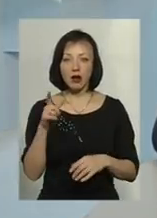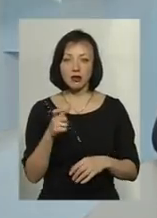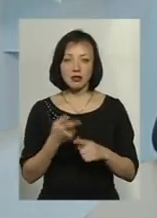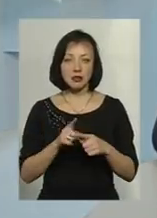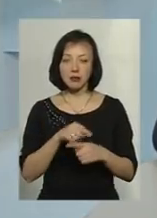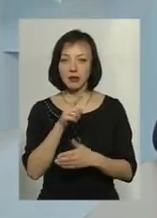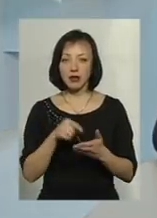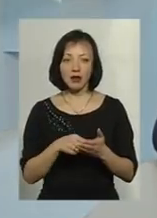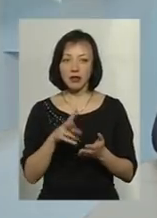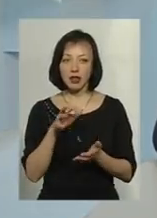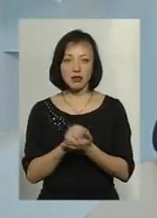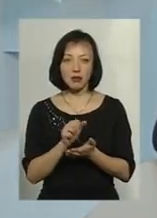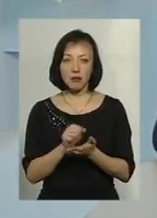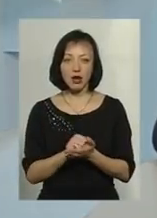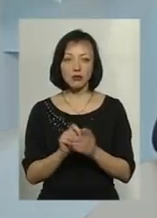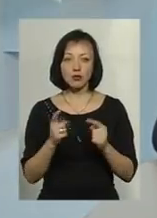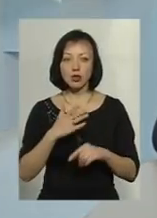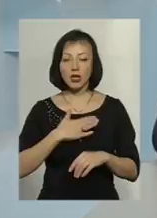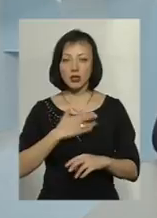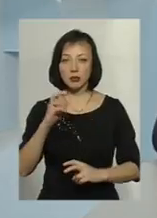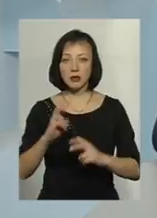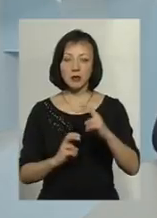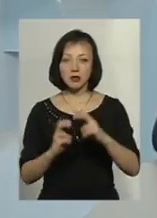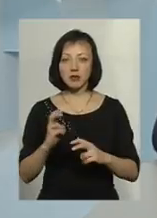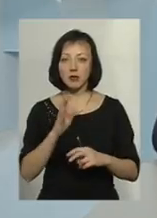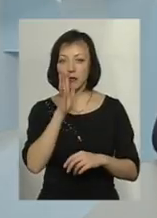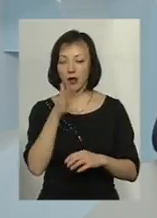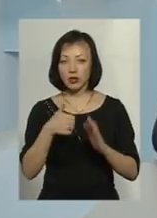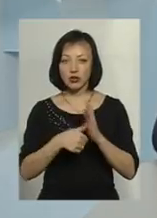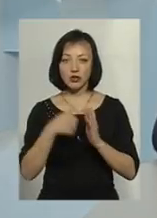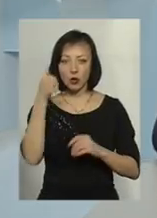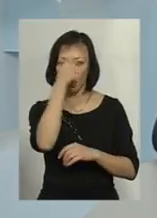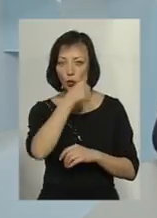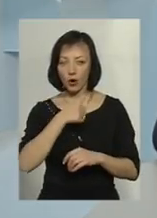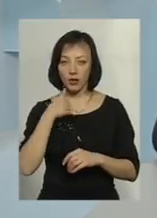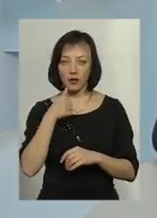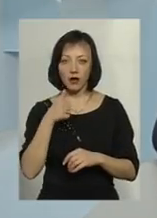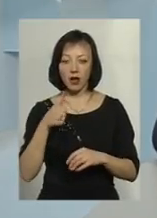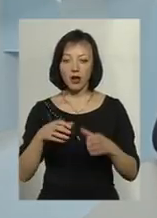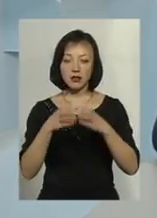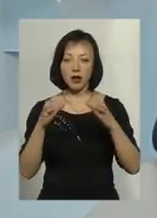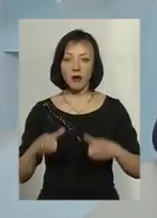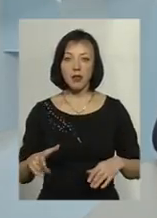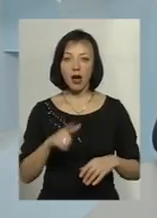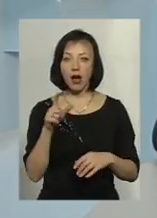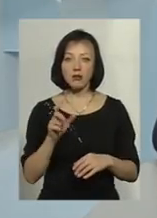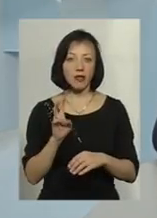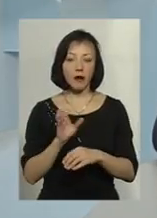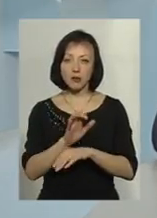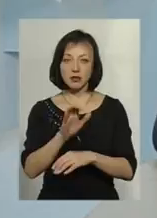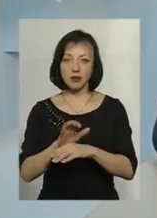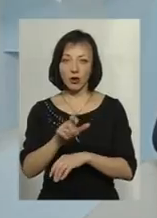питанням особливо не займалися, тому що наше підприємство вже років 5-6 скрапленого газу не поставляє